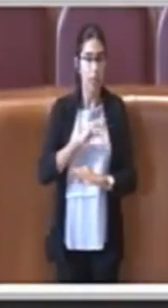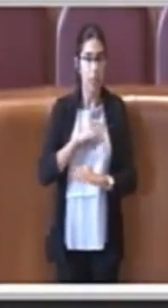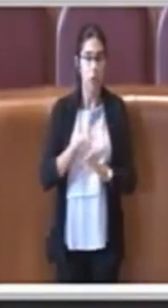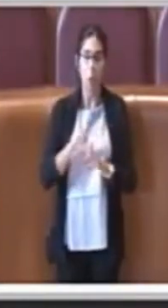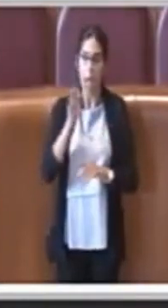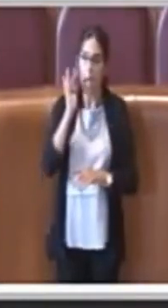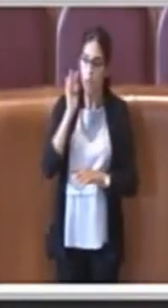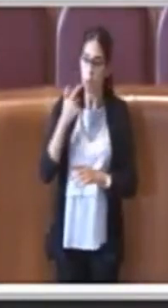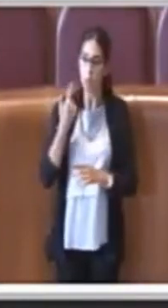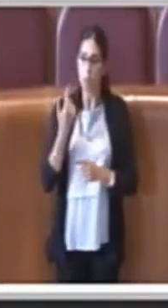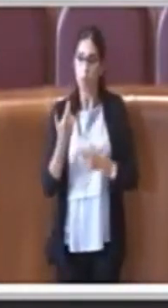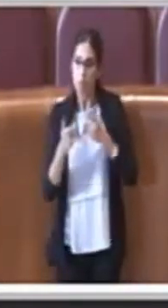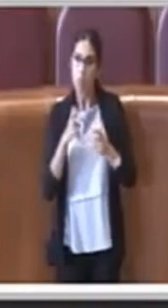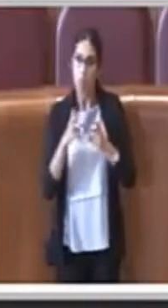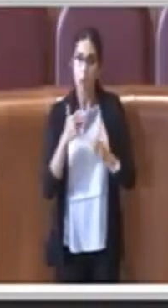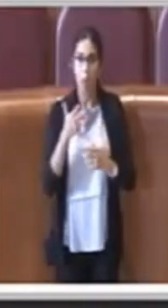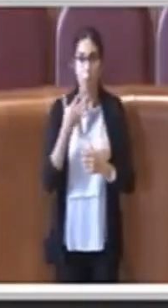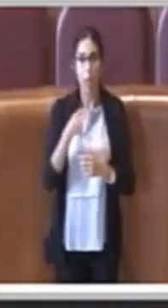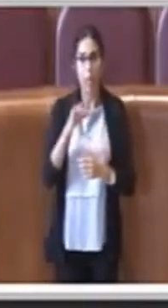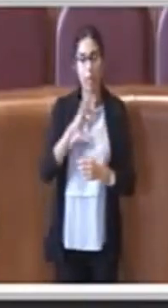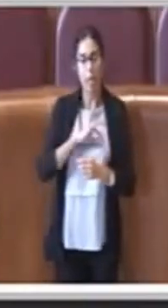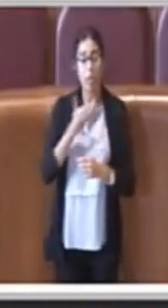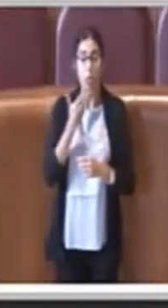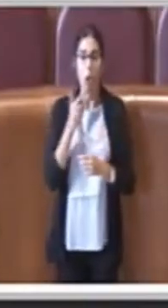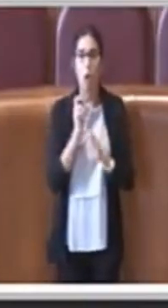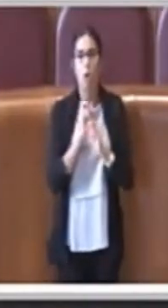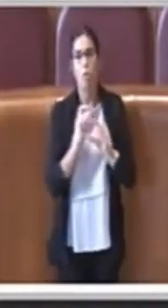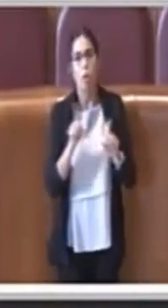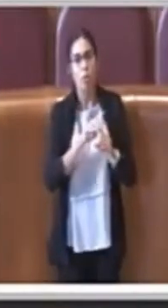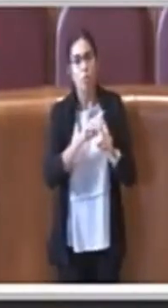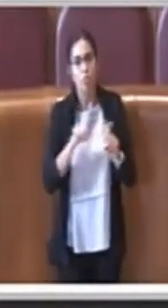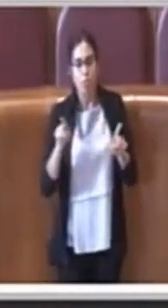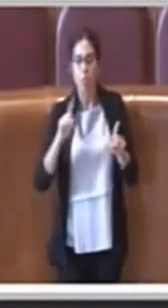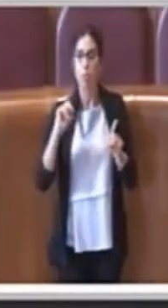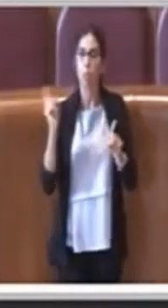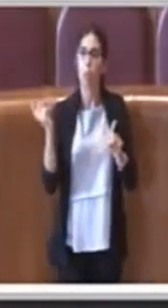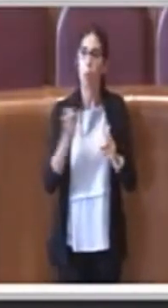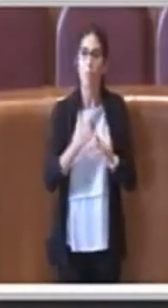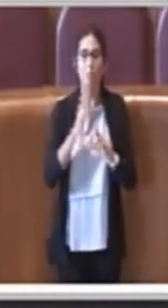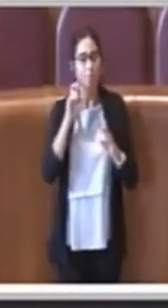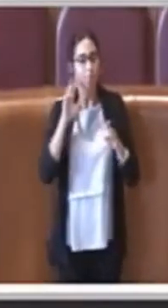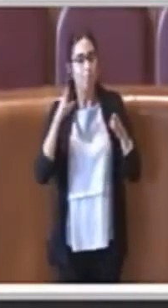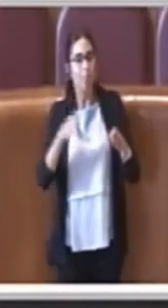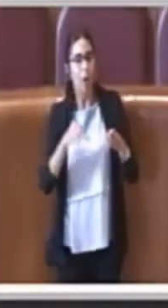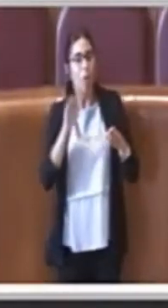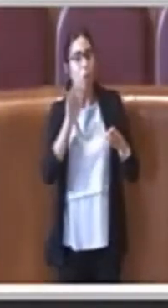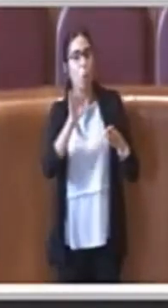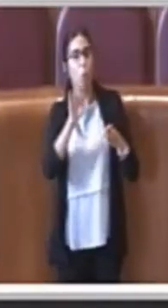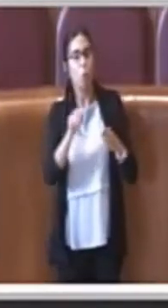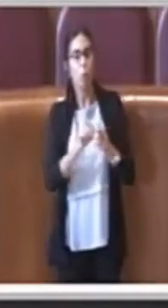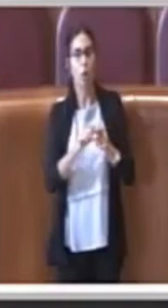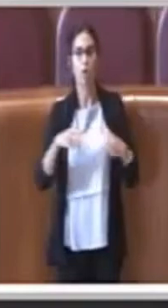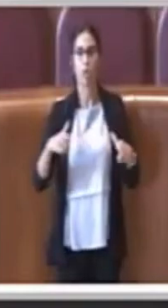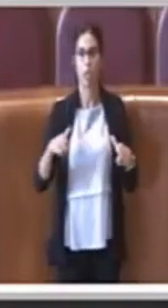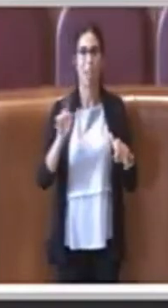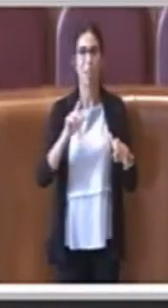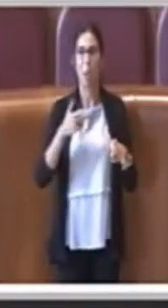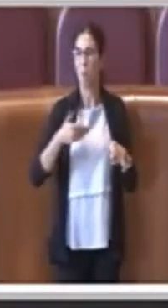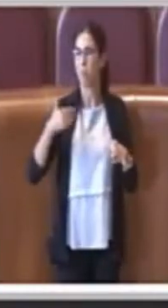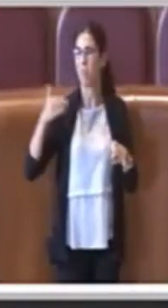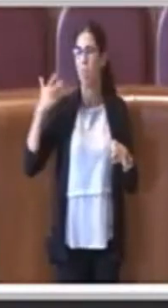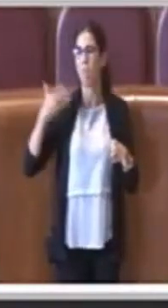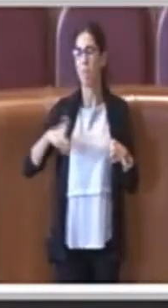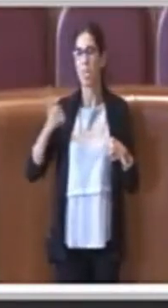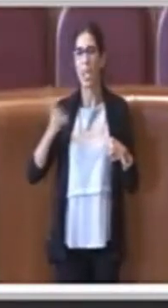da sostenere, di focalizzarci su quello che è il futuro di questa città, se